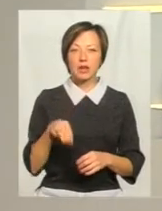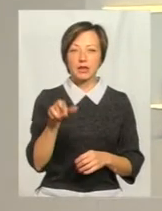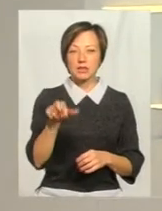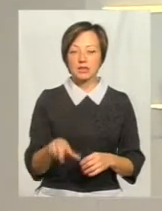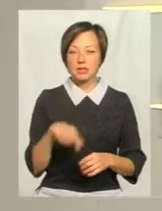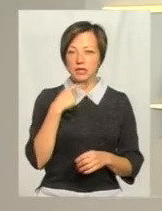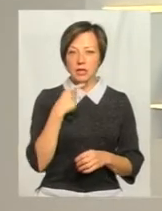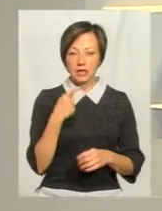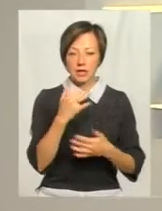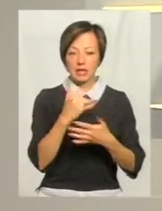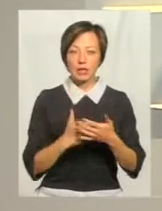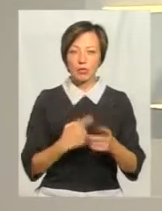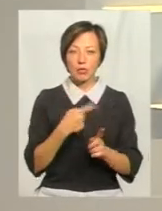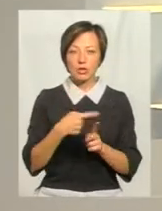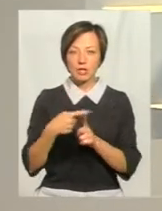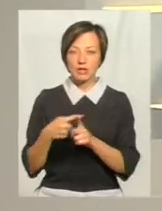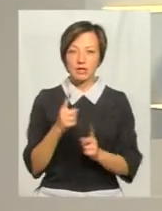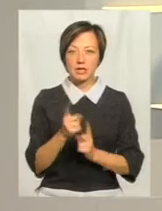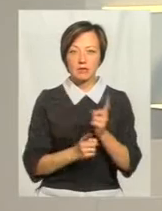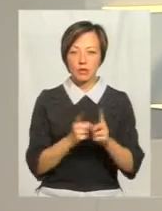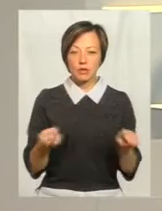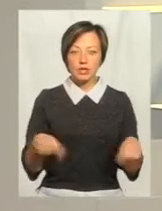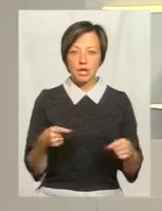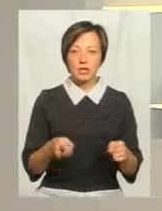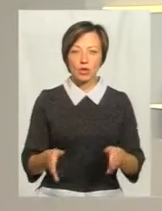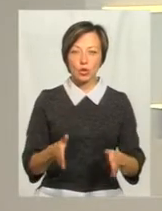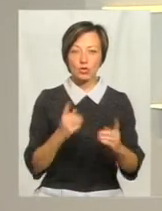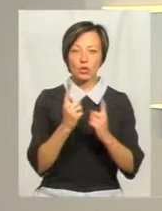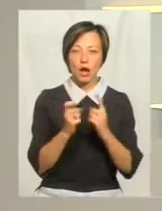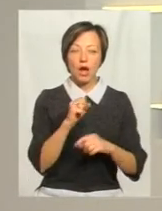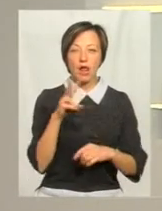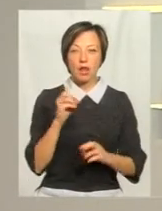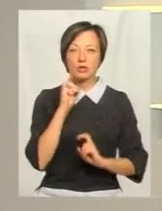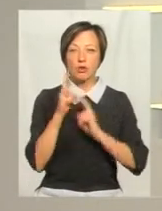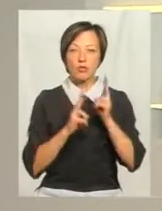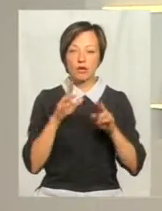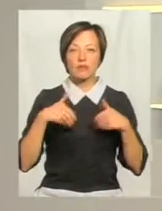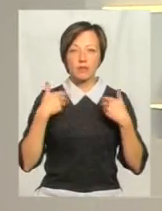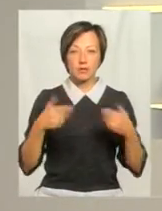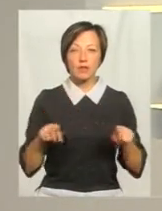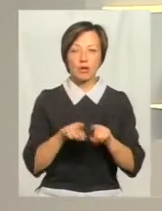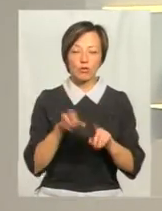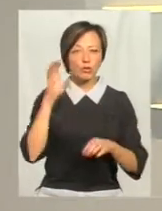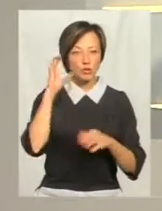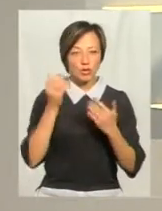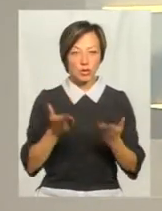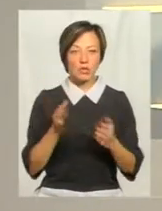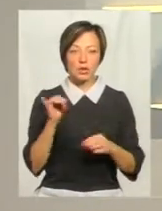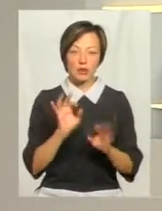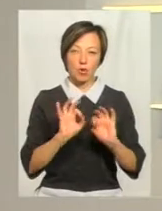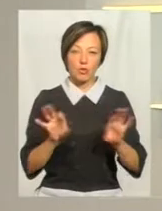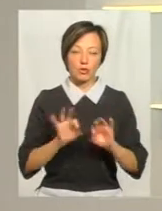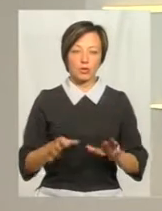низку позитивних змін в організації дорожнього руху, але зауваження висловив також. Прошу послухати і